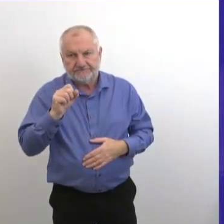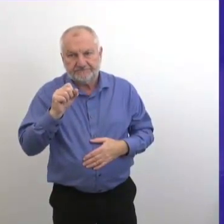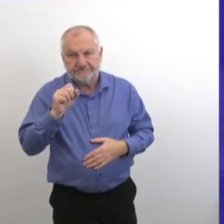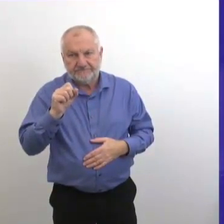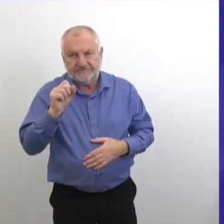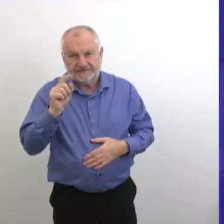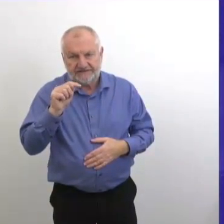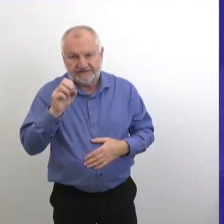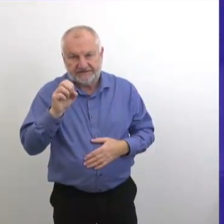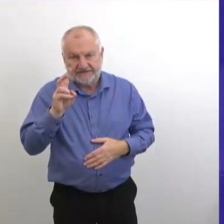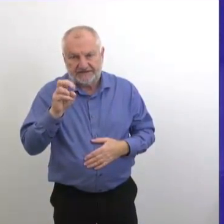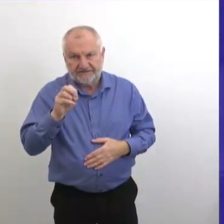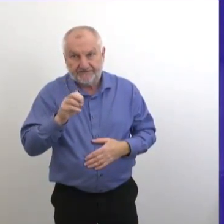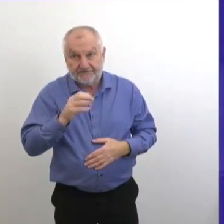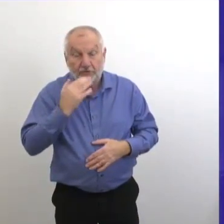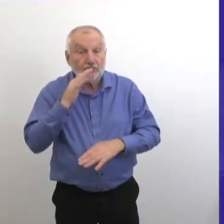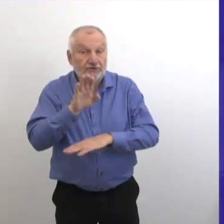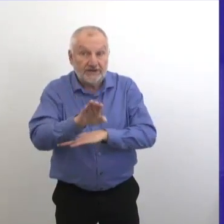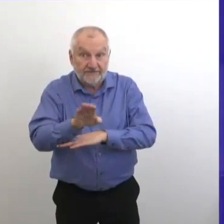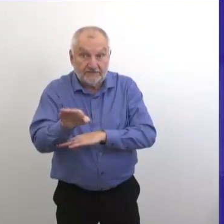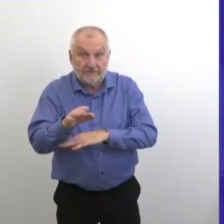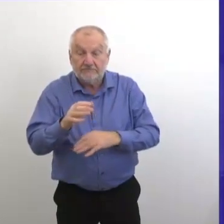Bonjour, Dr. Roussin.